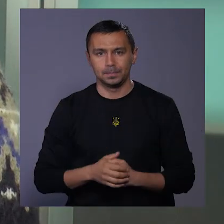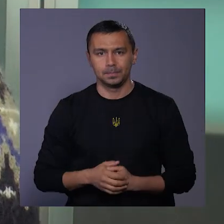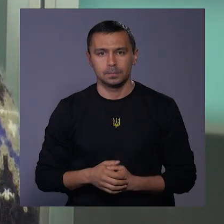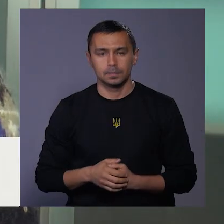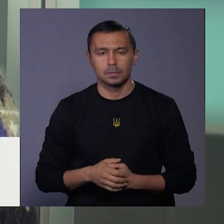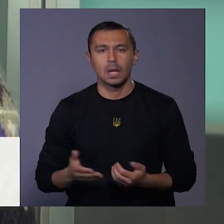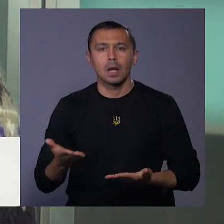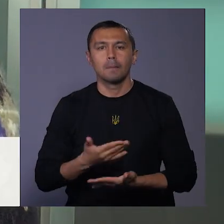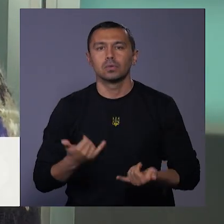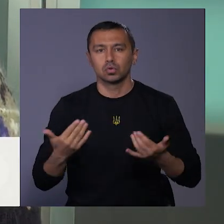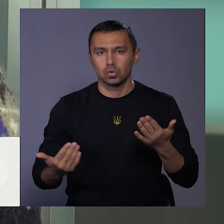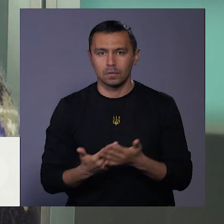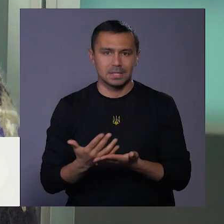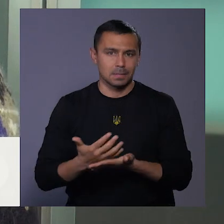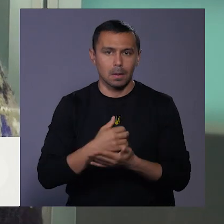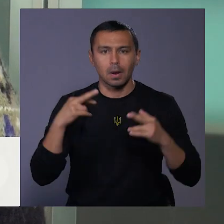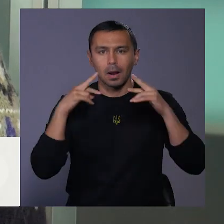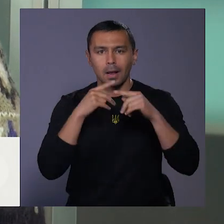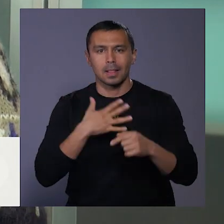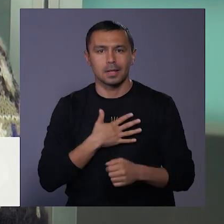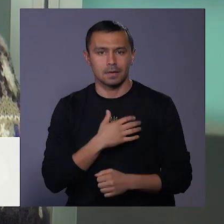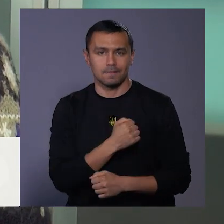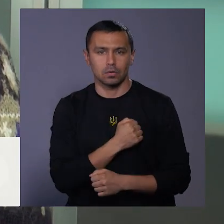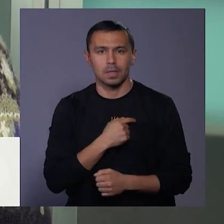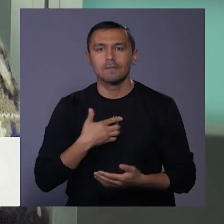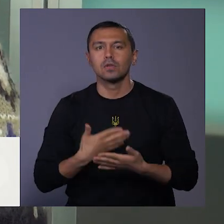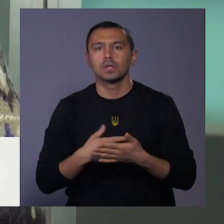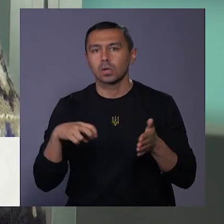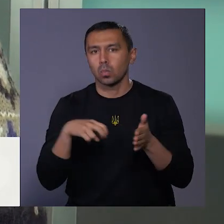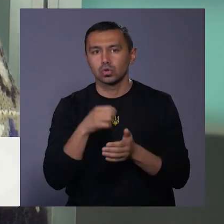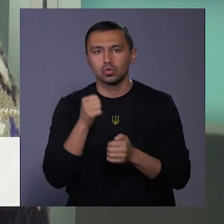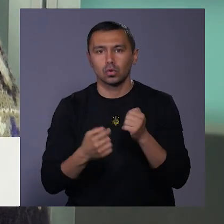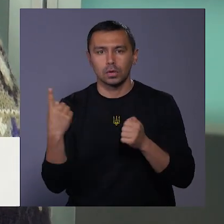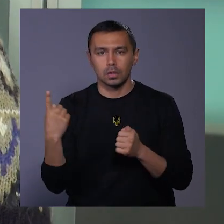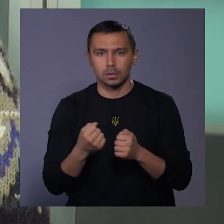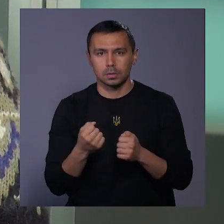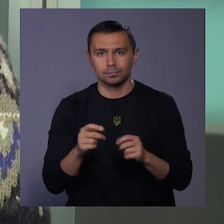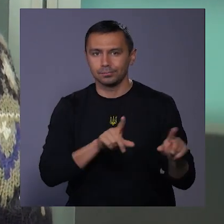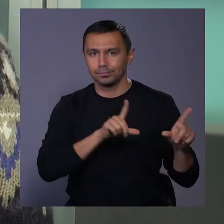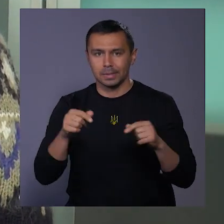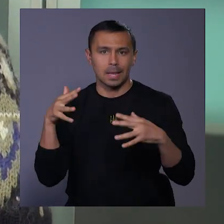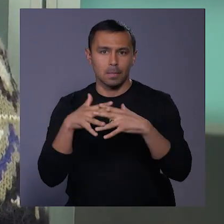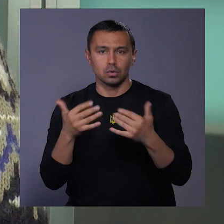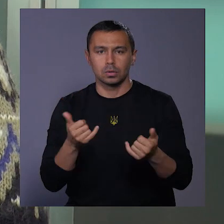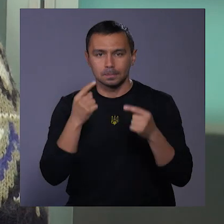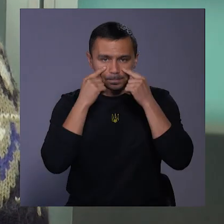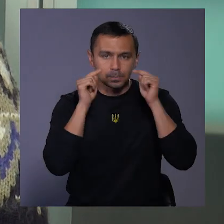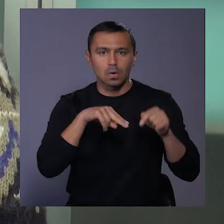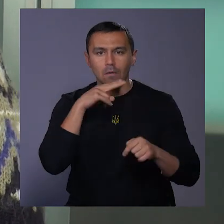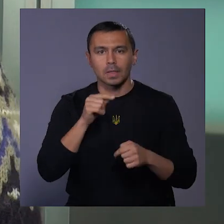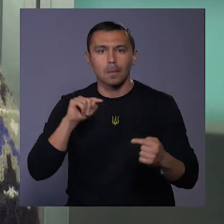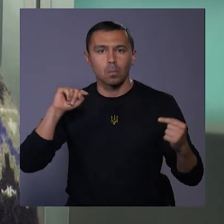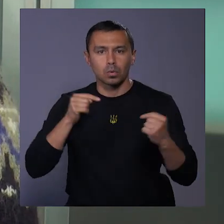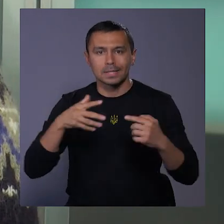Ми сьогодні вкотре збираємо ліки для наших військових. Наша волонтерська пошта щотижня їде на передову. Сьогодні ми акцентуємо увагу на